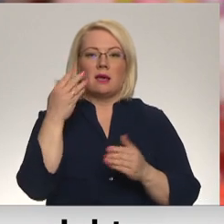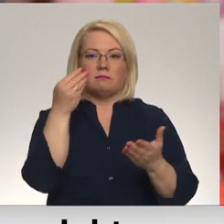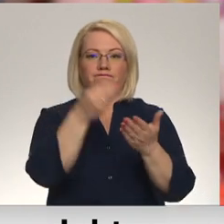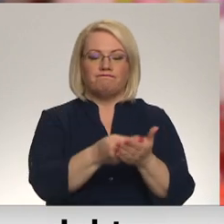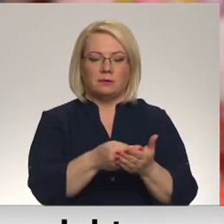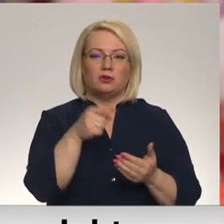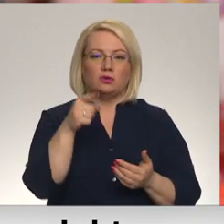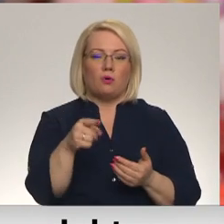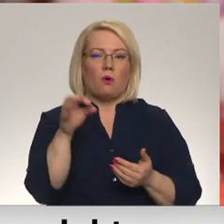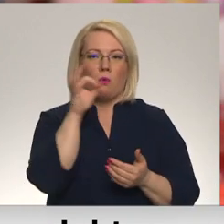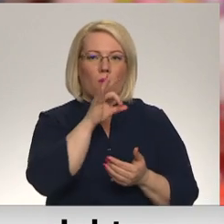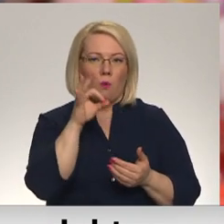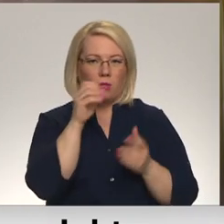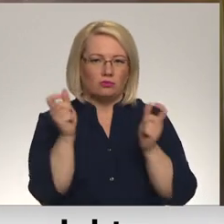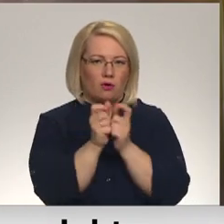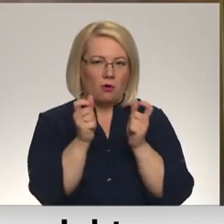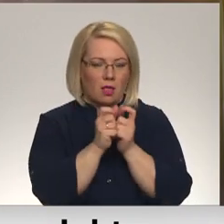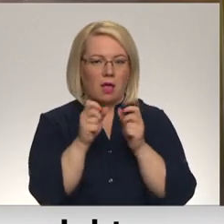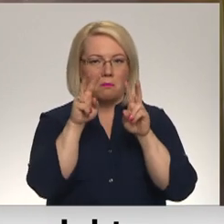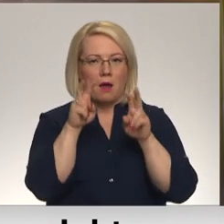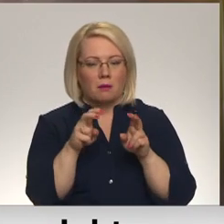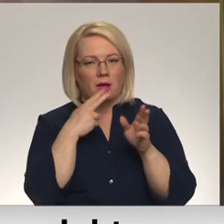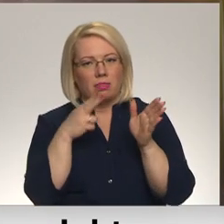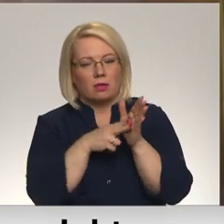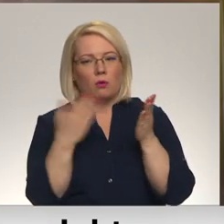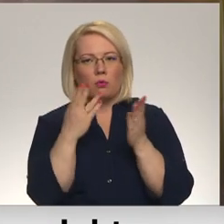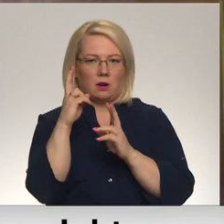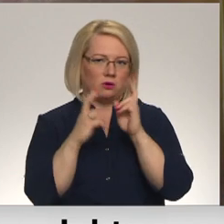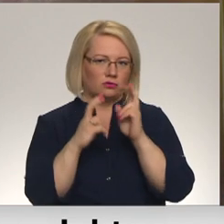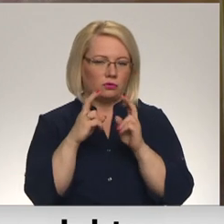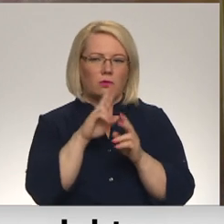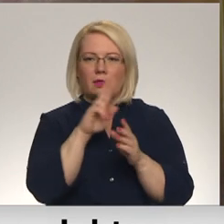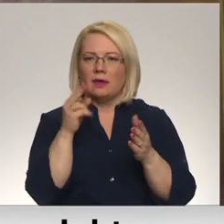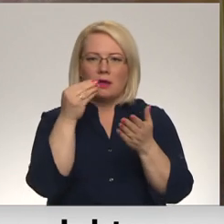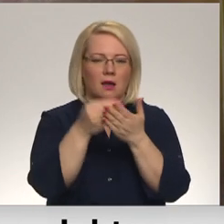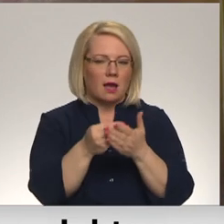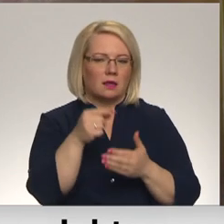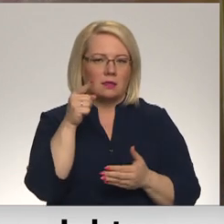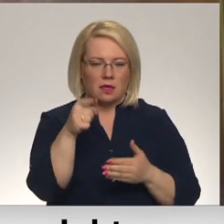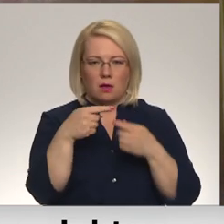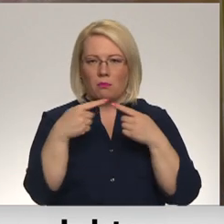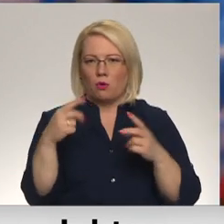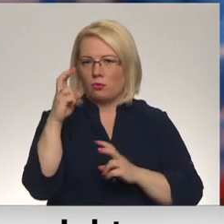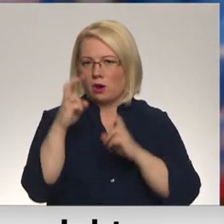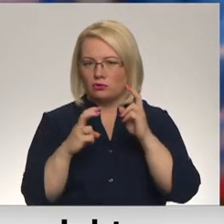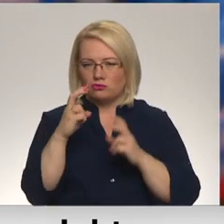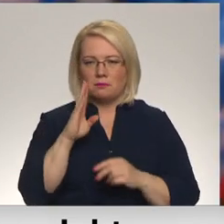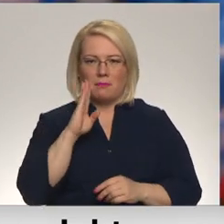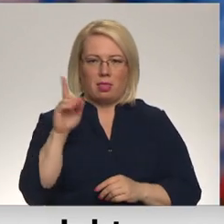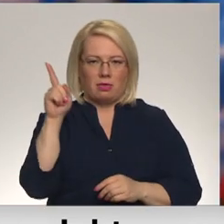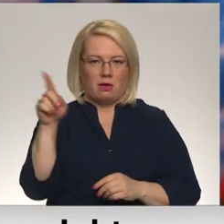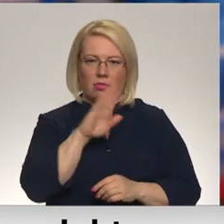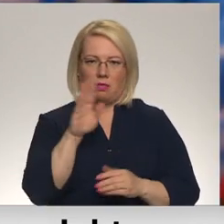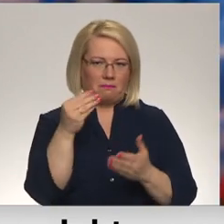Kinder produktus pārbaudīt marķējumā, kurā valstī produkts ražots, un neiegādāties to tad, ja produkts ražots Beļģija.